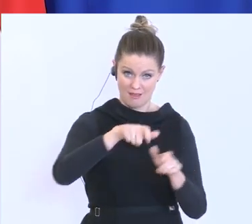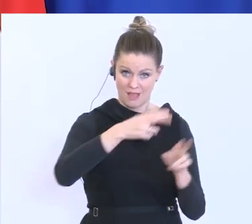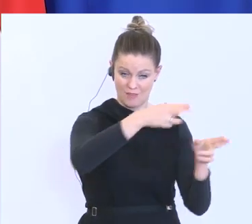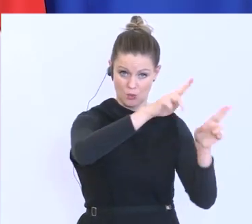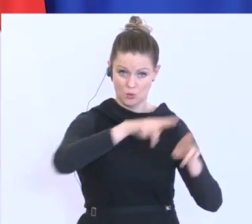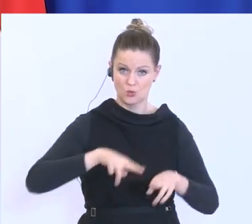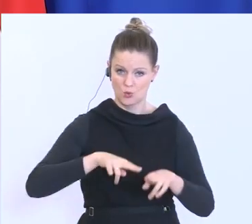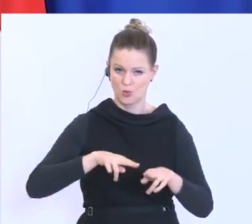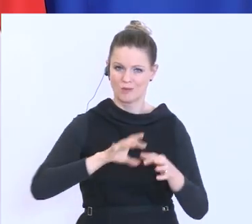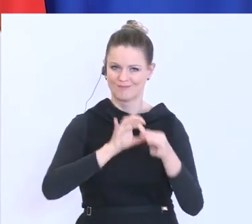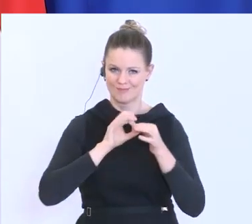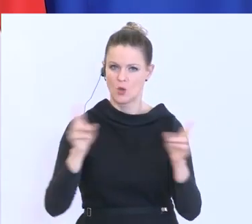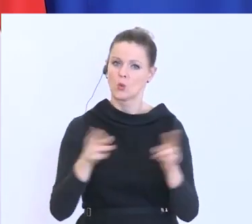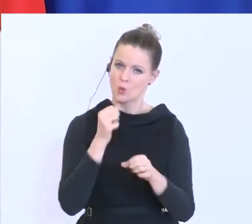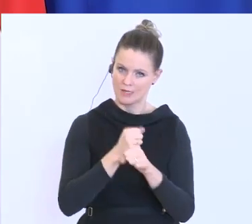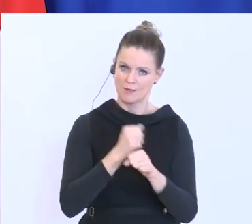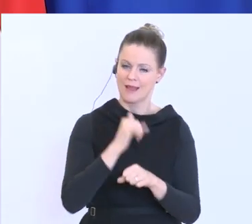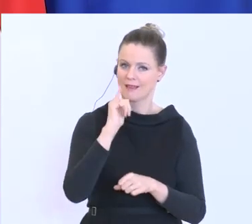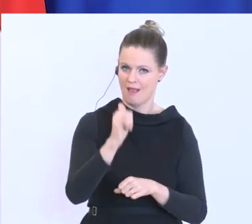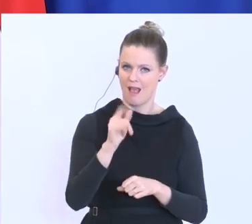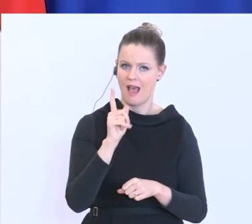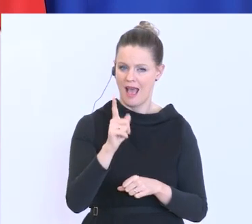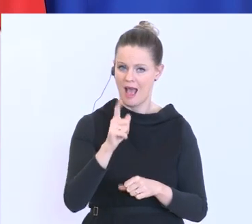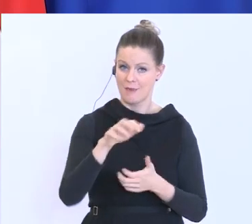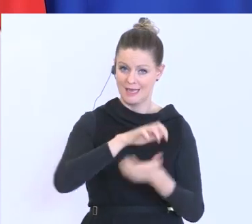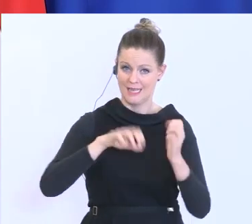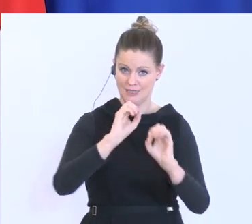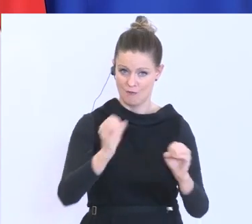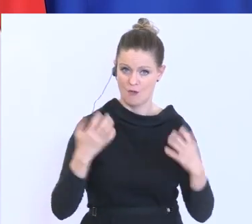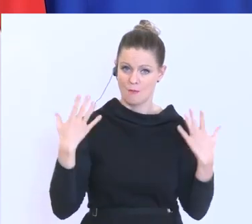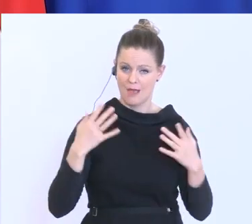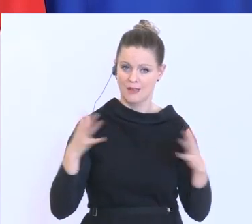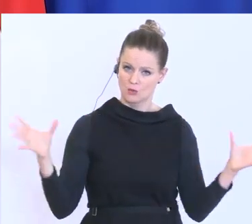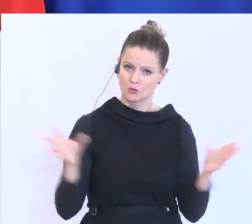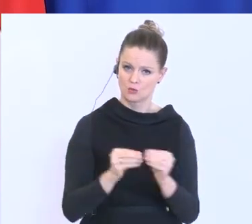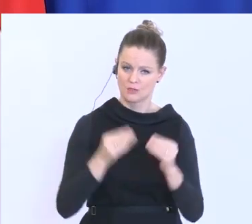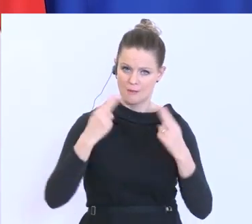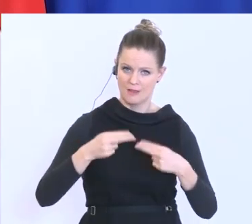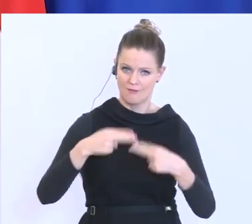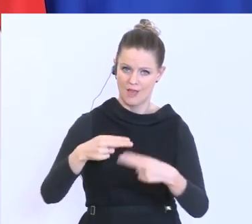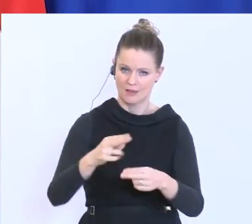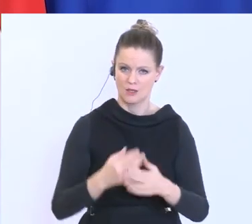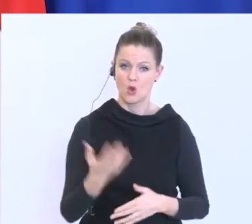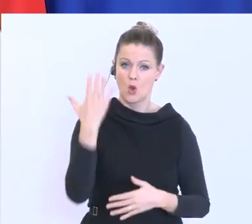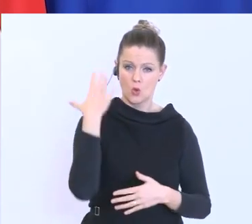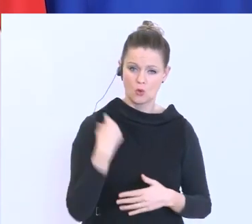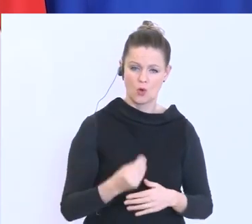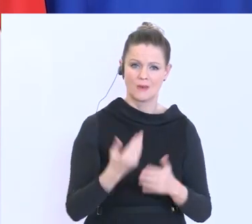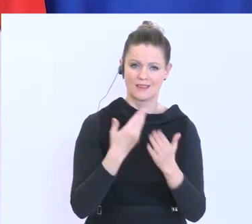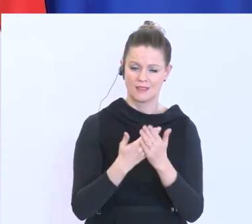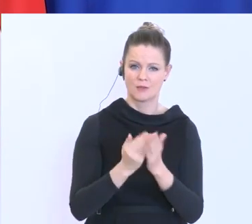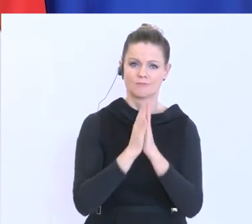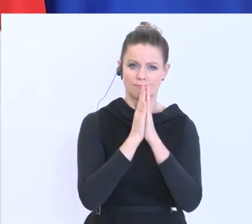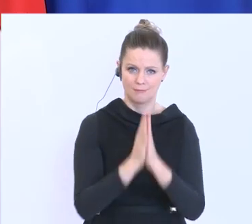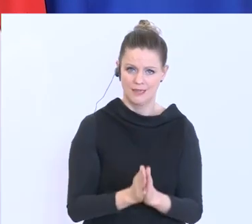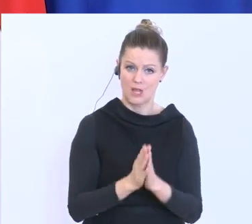Bereich der Kurzarbeit, aber zu wissen, nach der Krise geht es wieder gemeinsam weiter. Also noch einmal mein eindringlicher